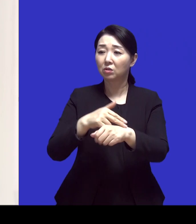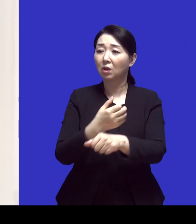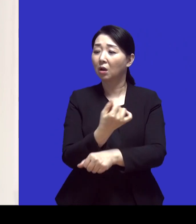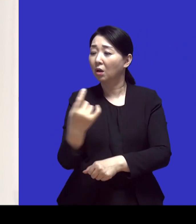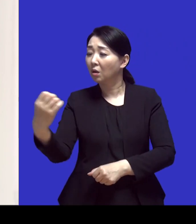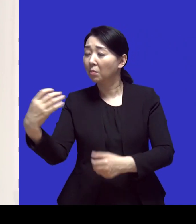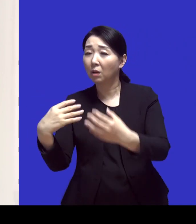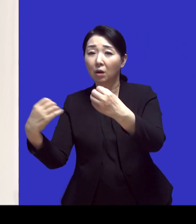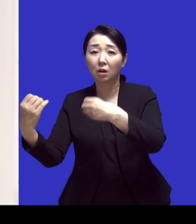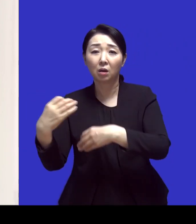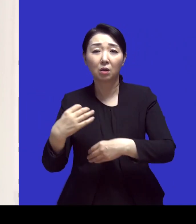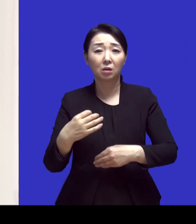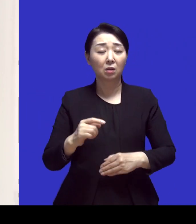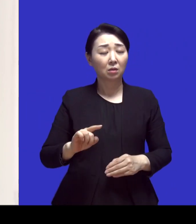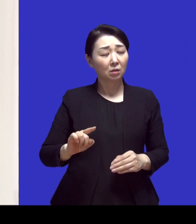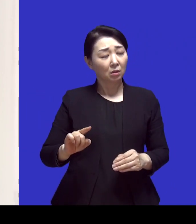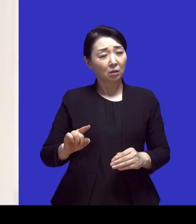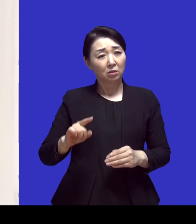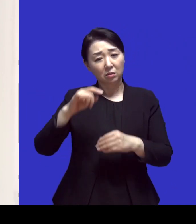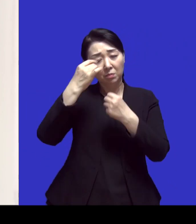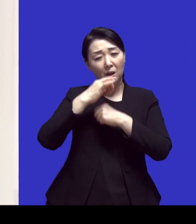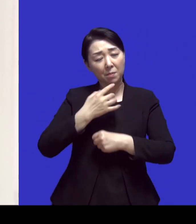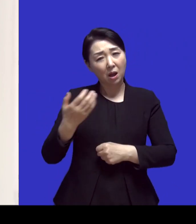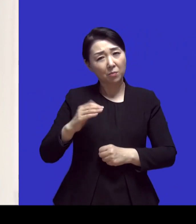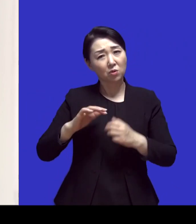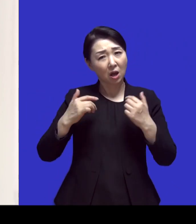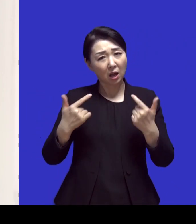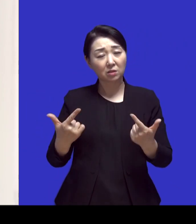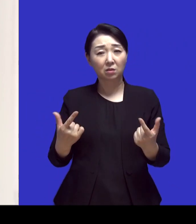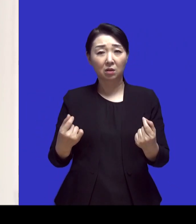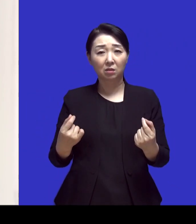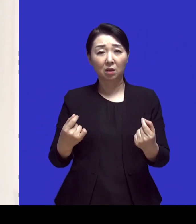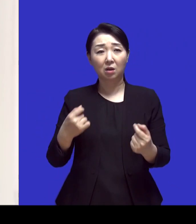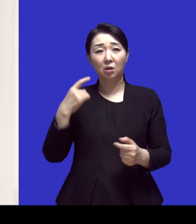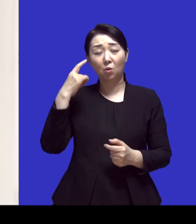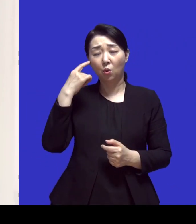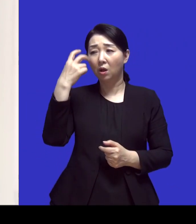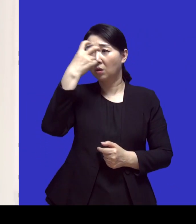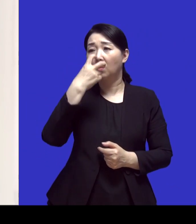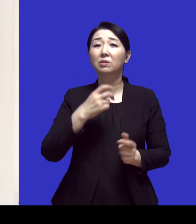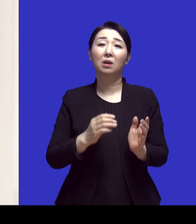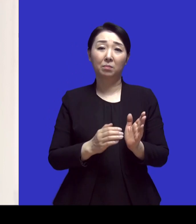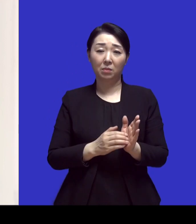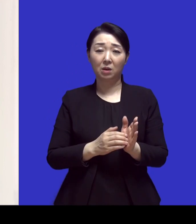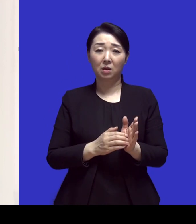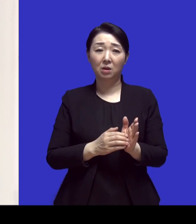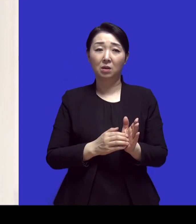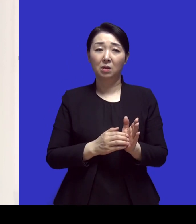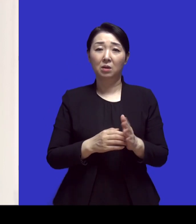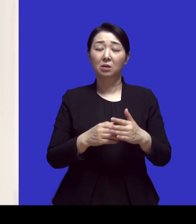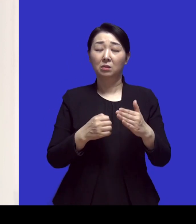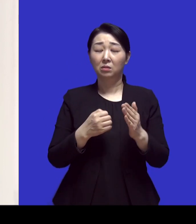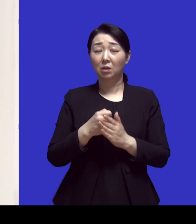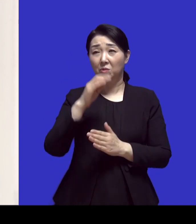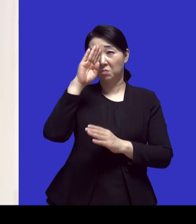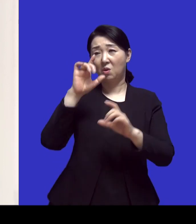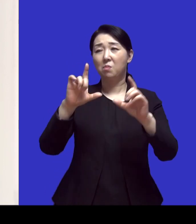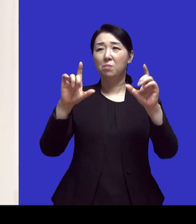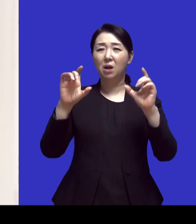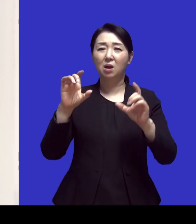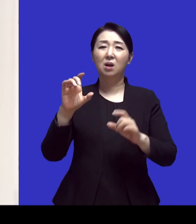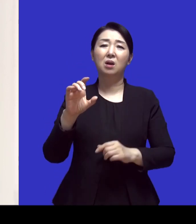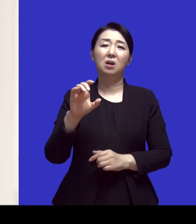조금 그냥 발만 아픈 것 같지 않다 그래서 검사를 했더니 이제 파킨슨병이라는 진단을 받게